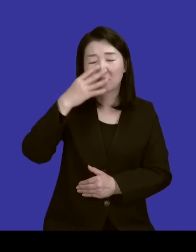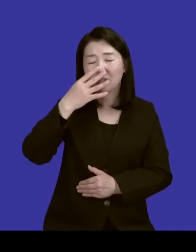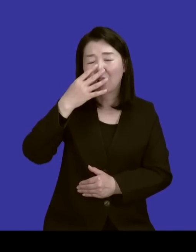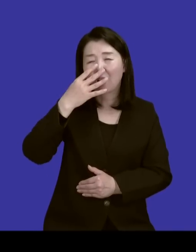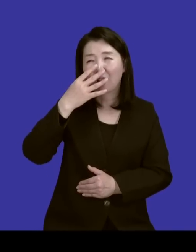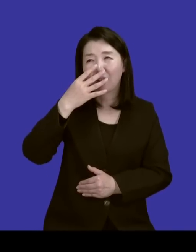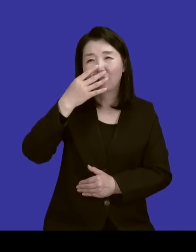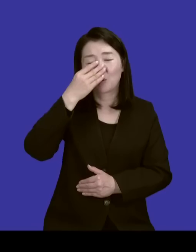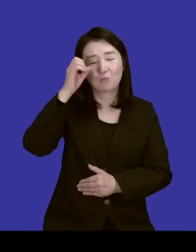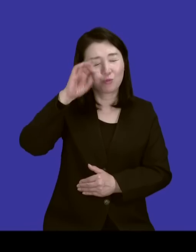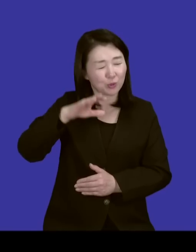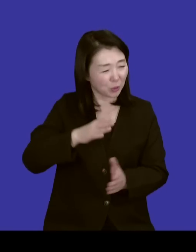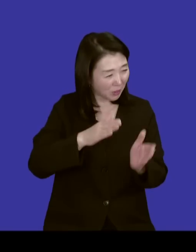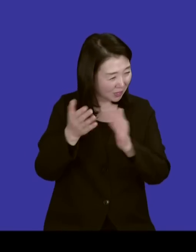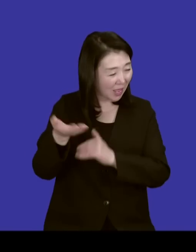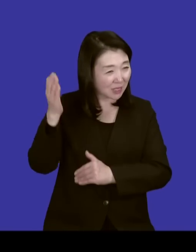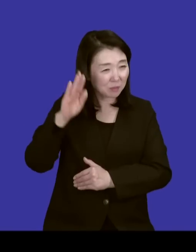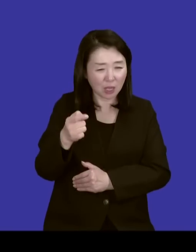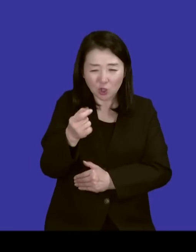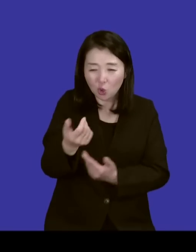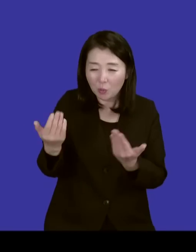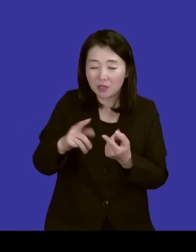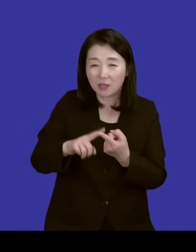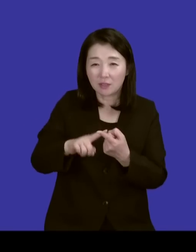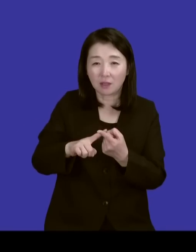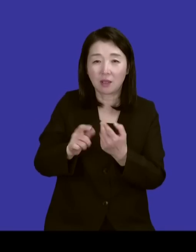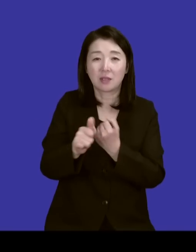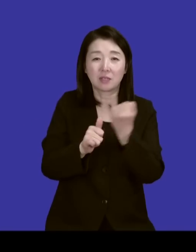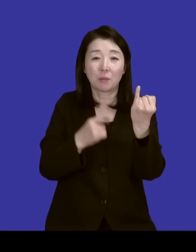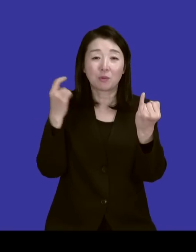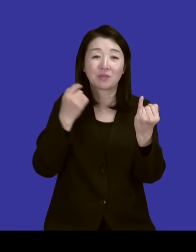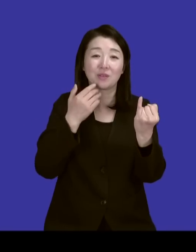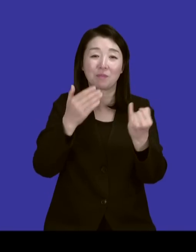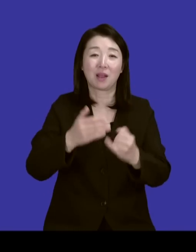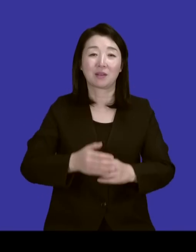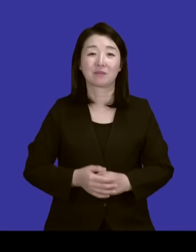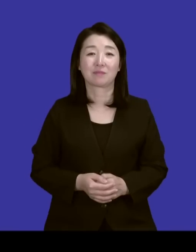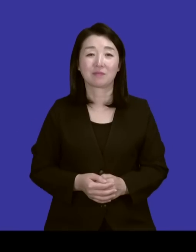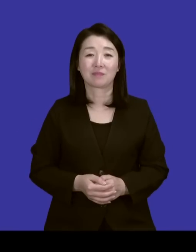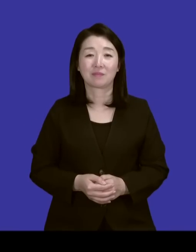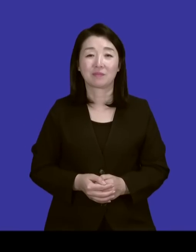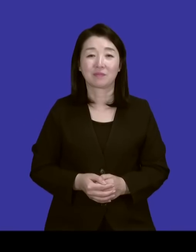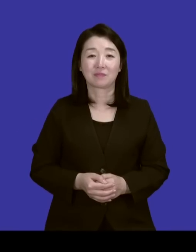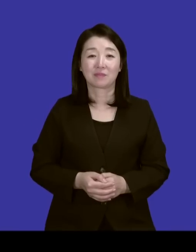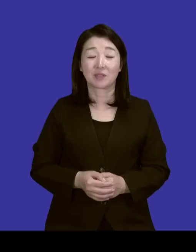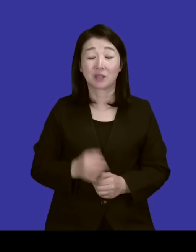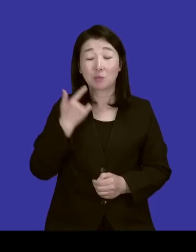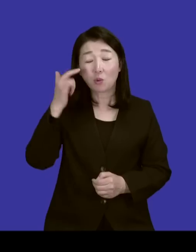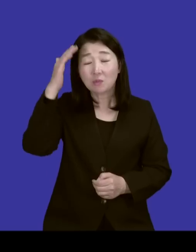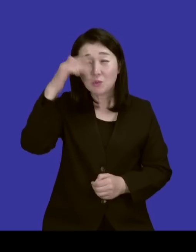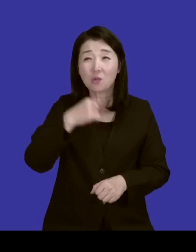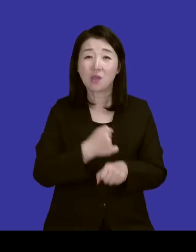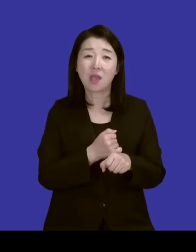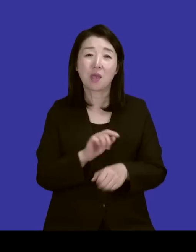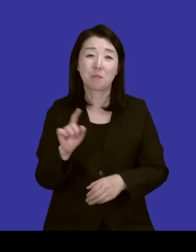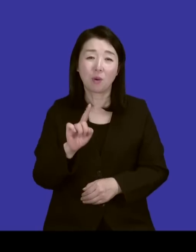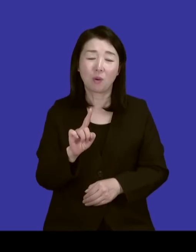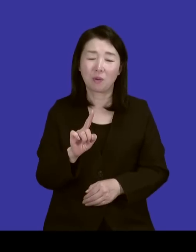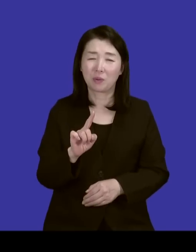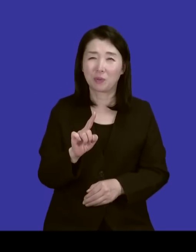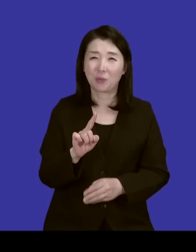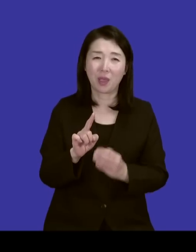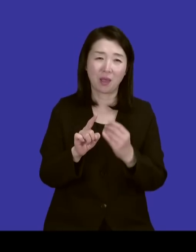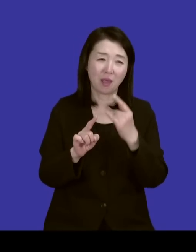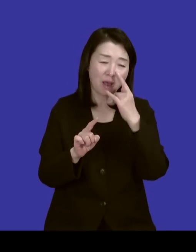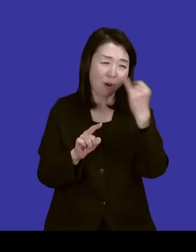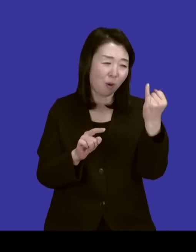지나갈 수 있는 사소한 이야기까지 사모님들은 다 들으세요. 그리고 이 목사님이 설교가 어땠는지 모를 조마조마한